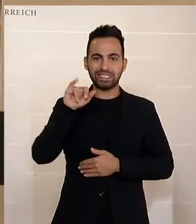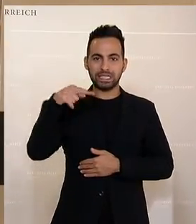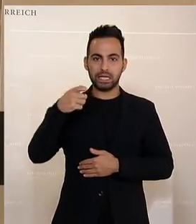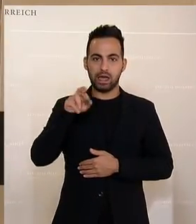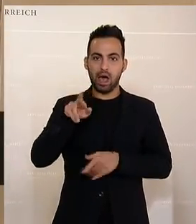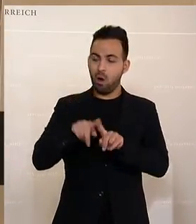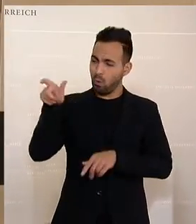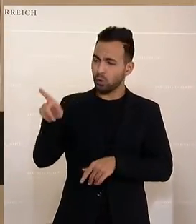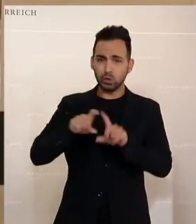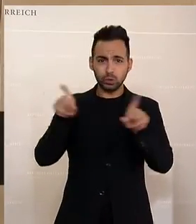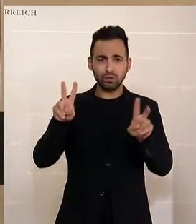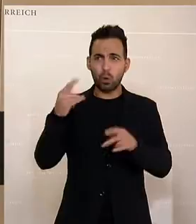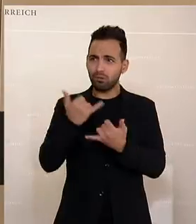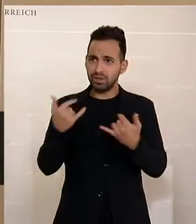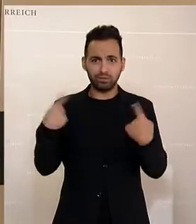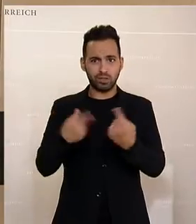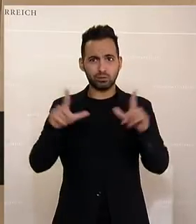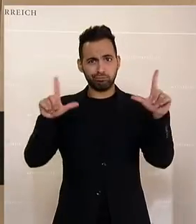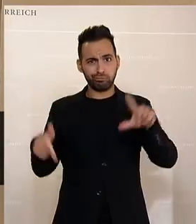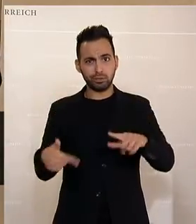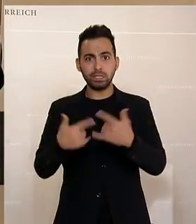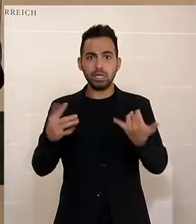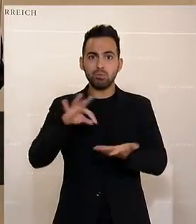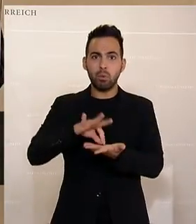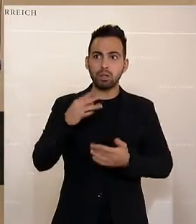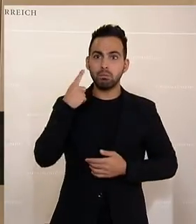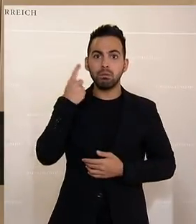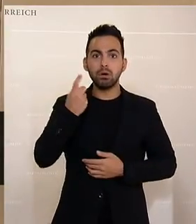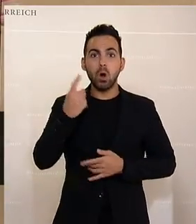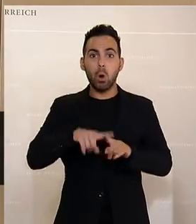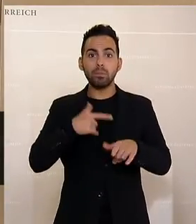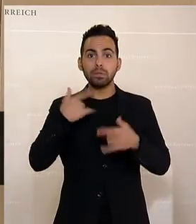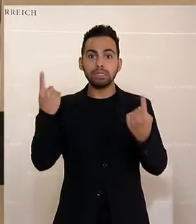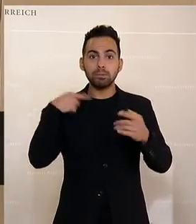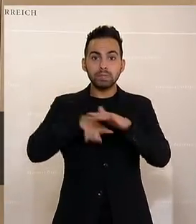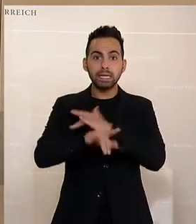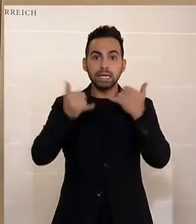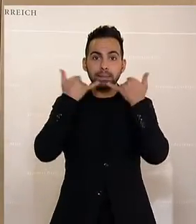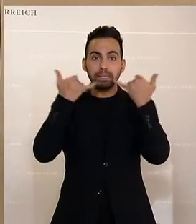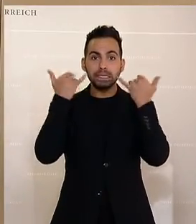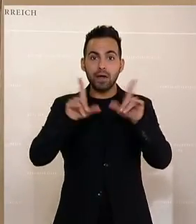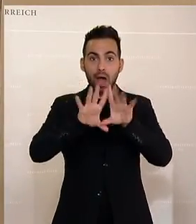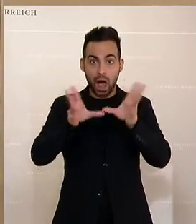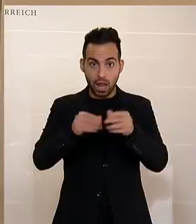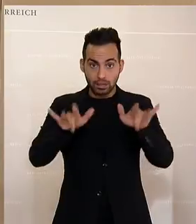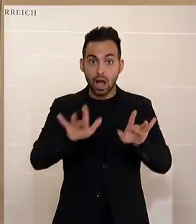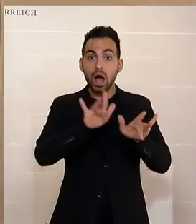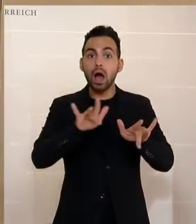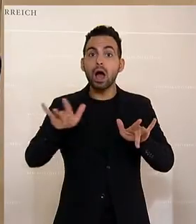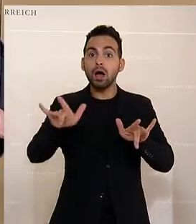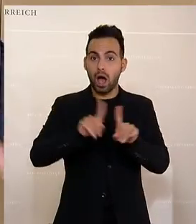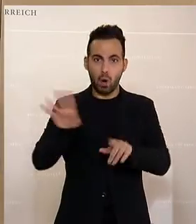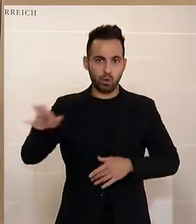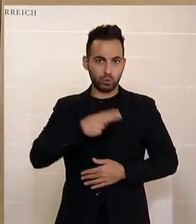glaube, sie ist auch im Haus nur eine Etage tiefer und sie zählt, glaube ich, gerade nach, ob noch alle Lipizzaner da sind, weil für die ist ja nämlich auch noch zuständig, das nur nebenbei.